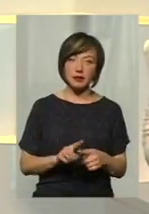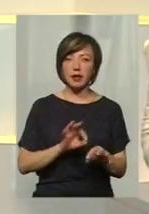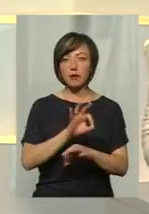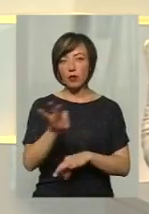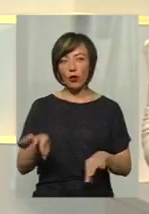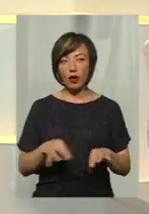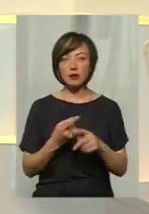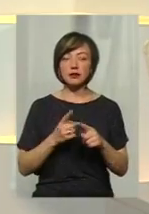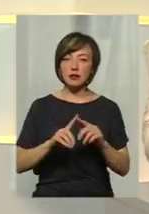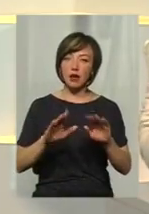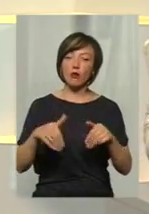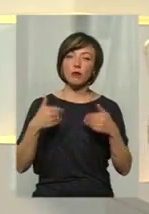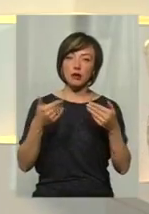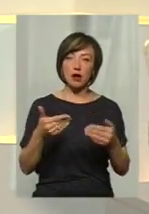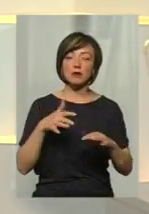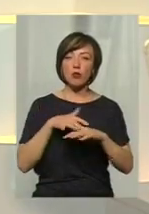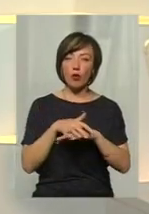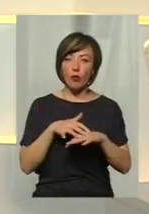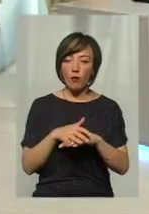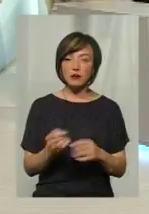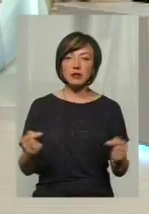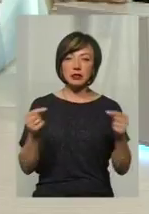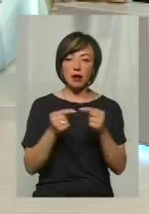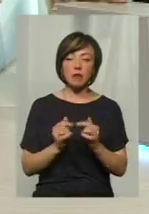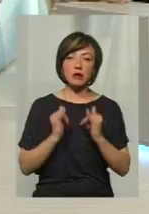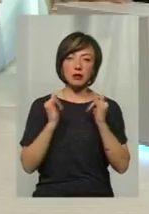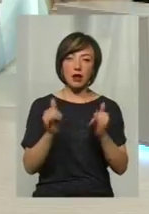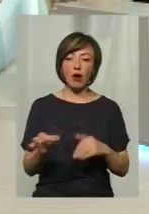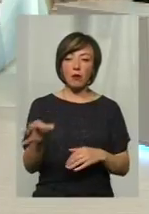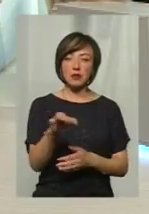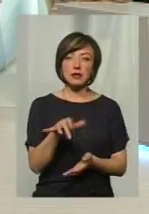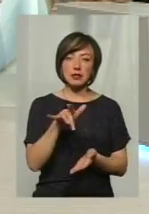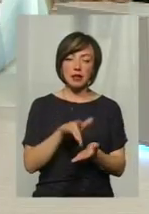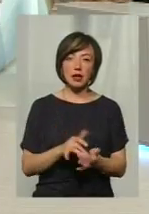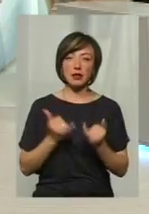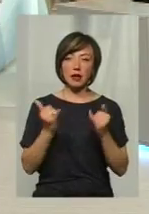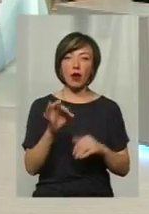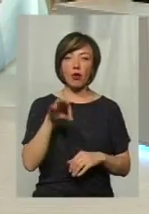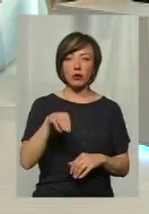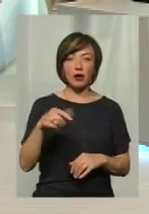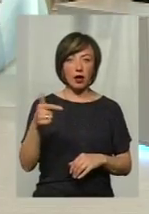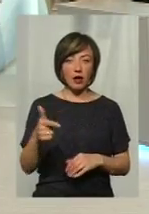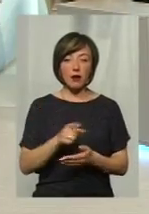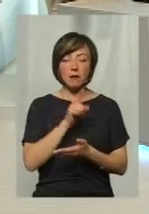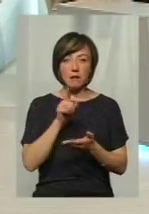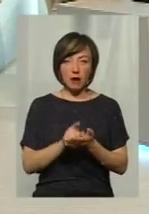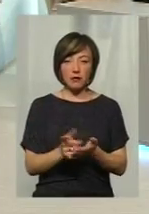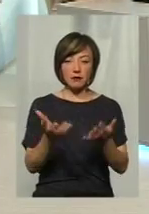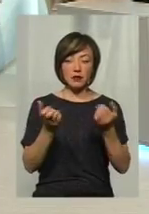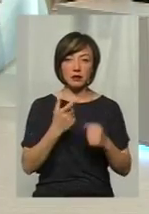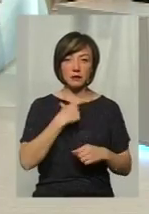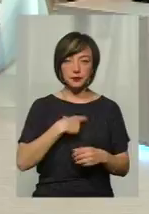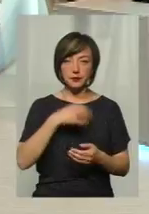рекомендація, який прорахований саме для обласних центрів, для ОТГ, і вони мають взяти на себе